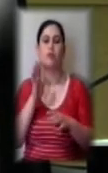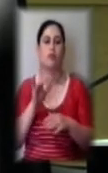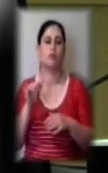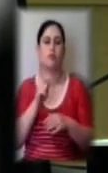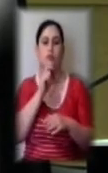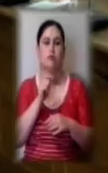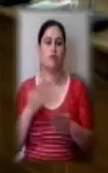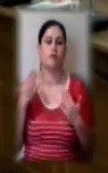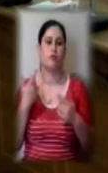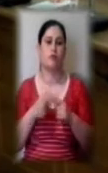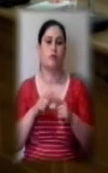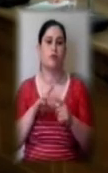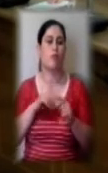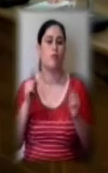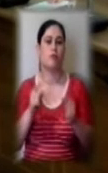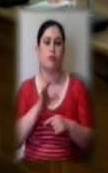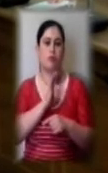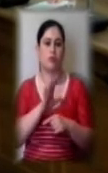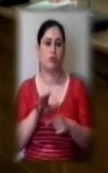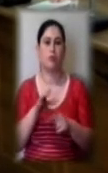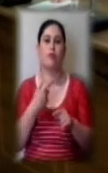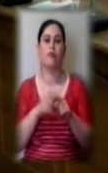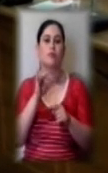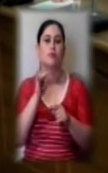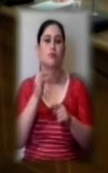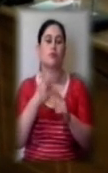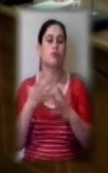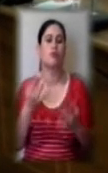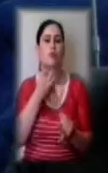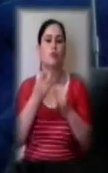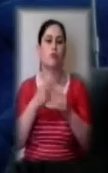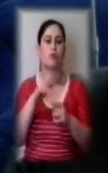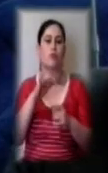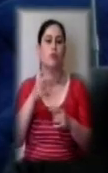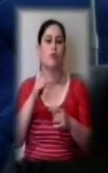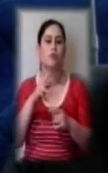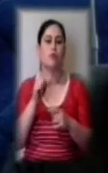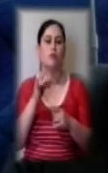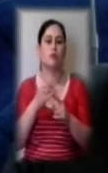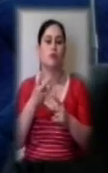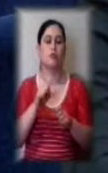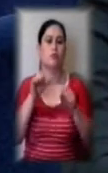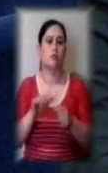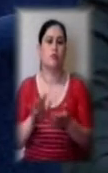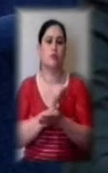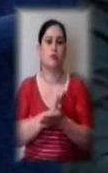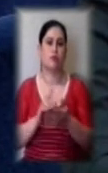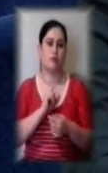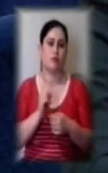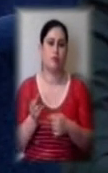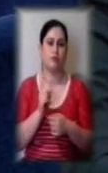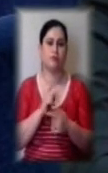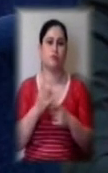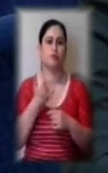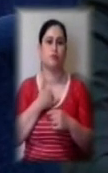цих обмежить не було. Найбільше дискусій викликало питання пільгових категорій, які мають право на безкоштовний проїзд. У нас 24